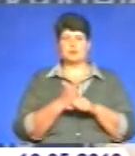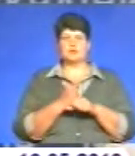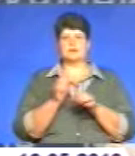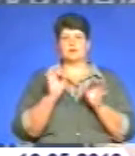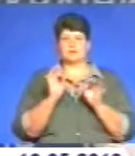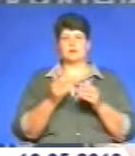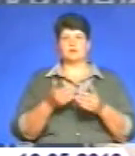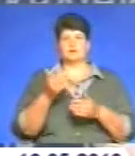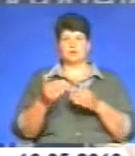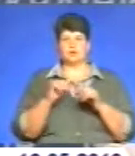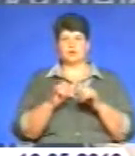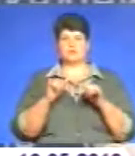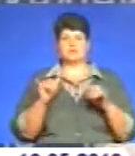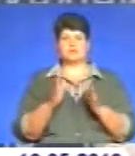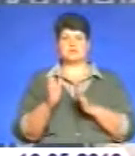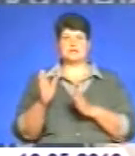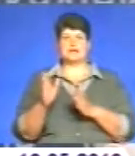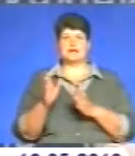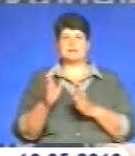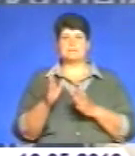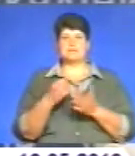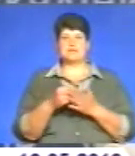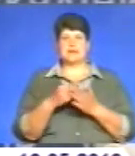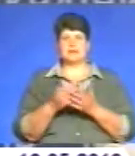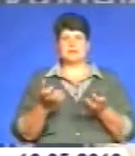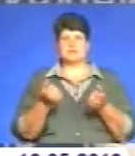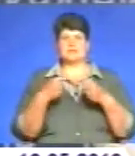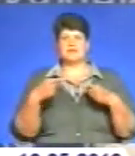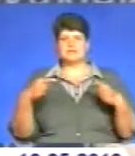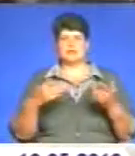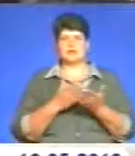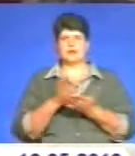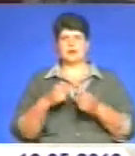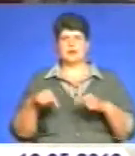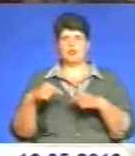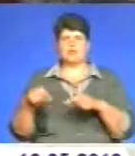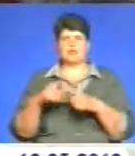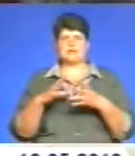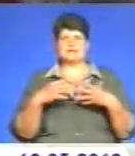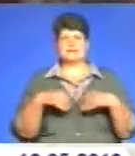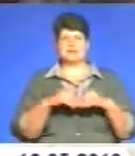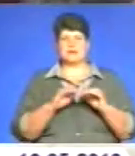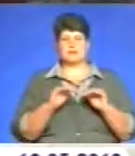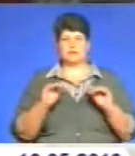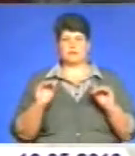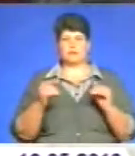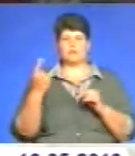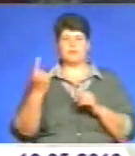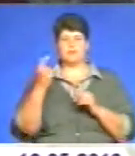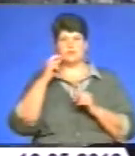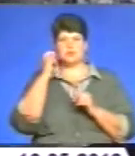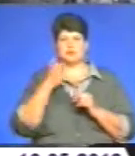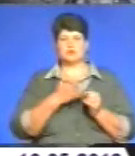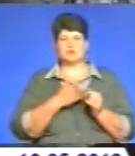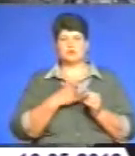розвитку системи державної матеріальної підтримки різних категорій сімей та дітей. В Україні вперше вирішили нагороджувати спеціальними